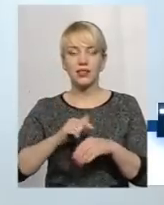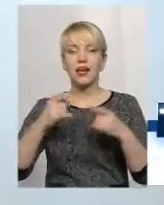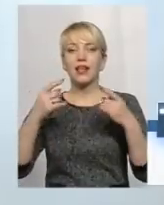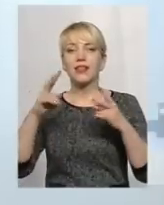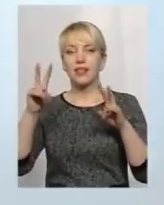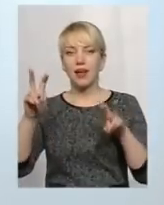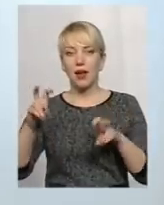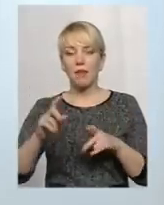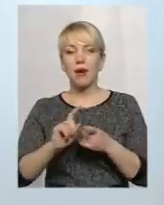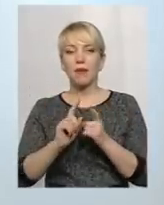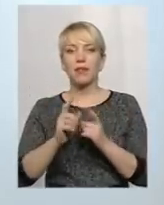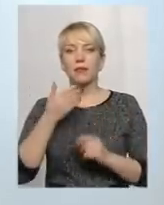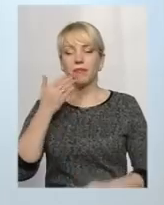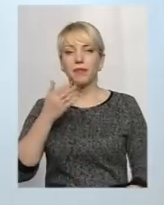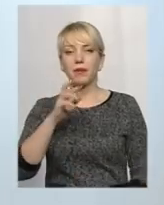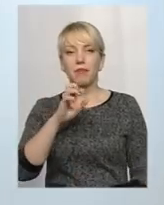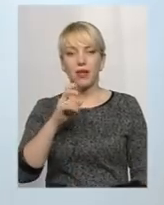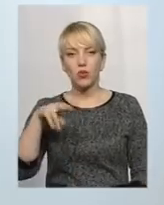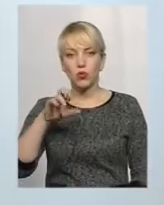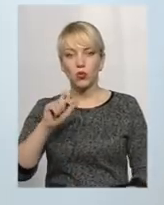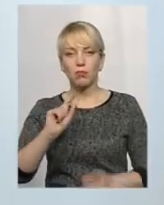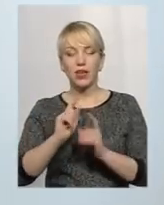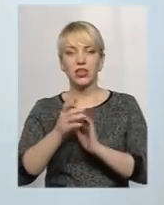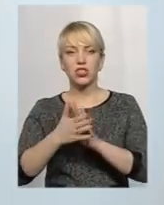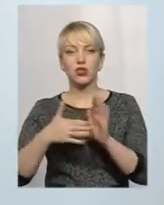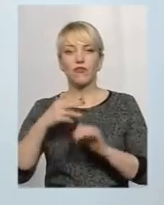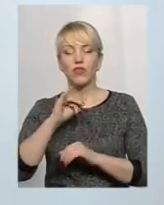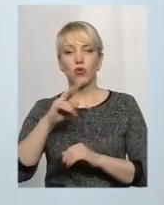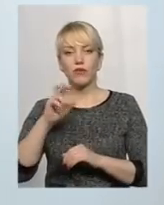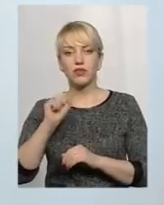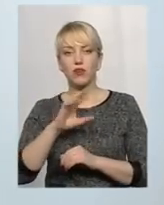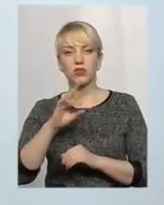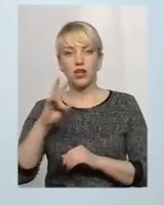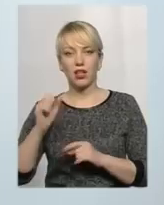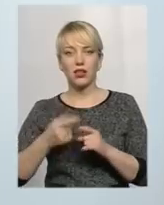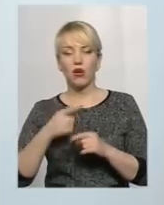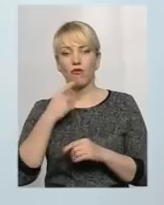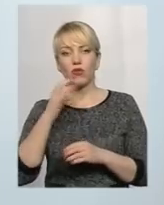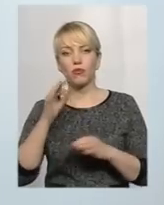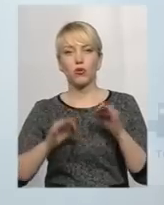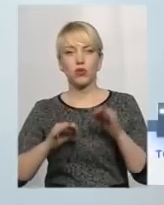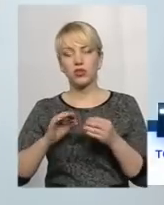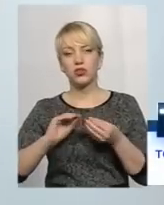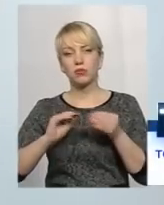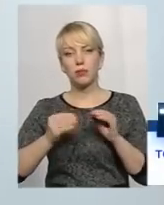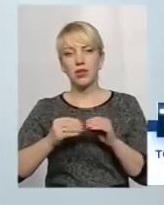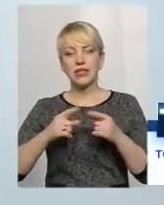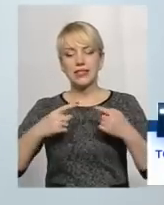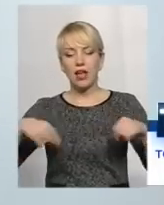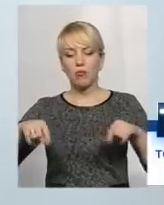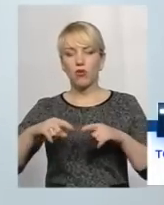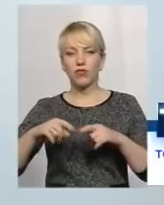Анна Бендюк, перекладна жестову мову Оксани Фіновської. І нині ми говоримо про екологічні проблеми заповідних зон